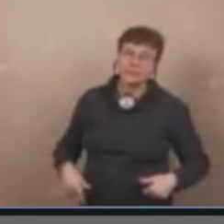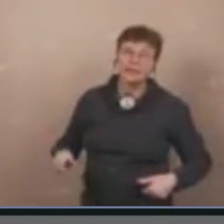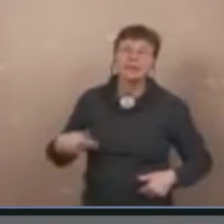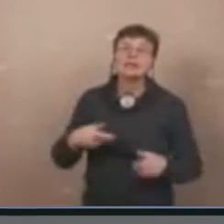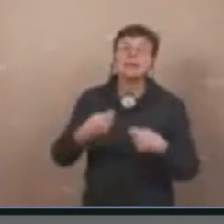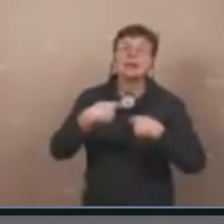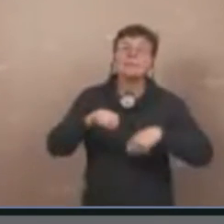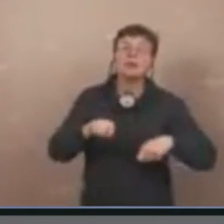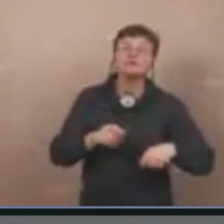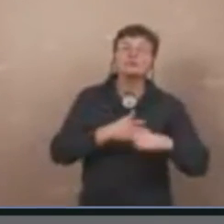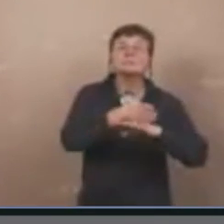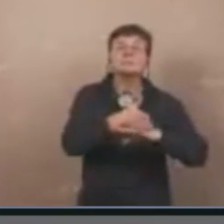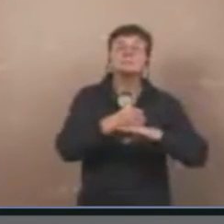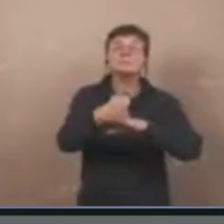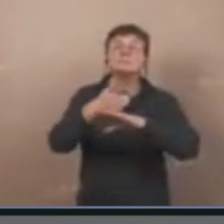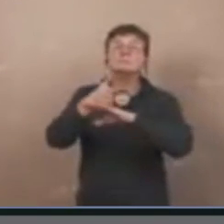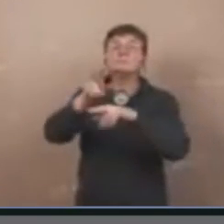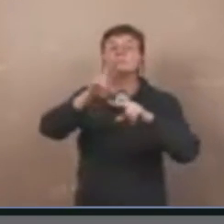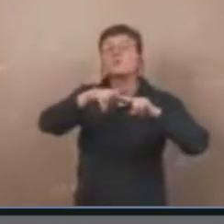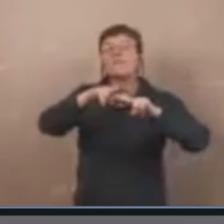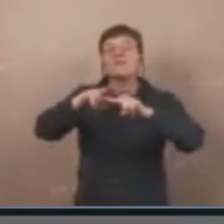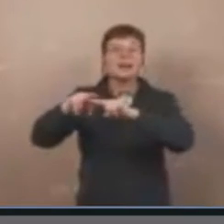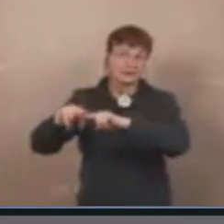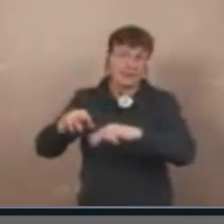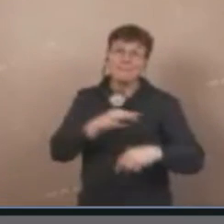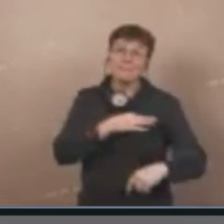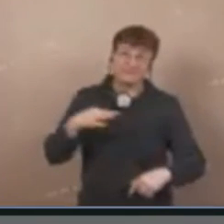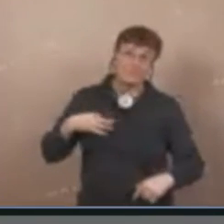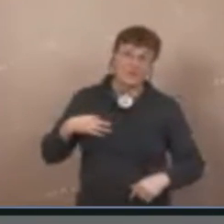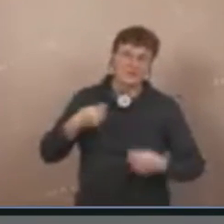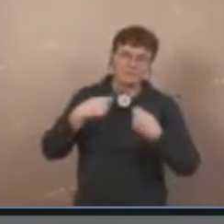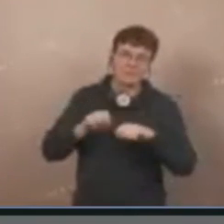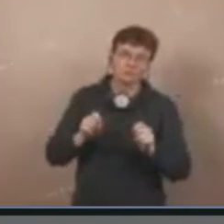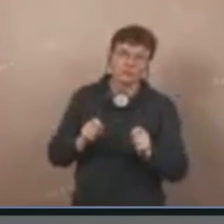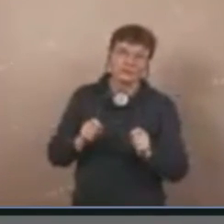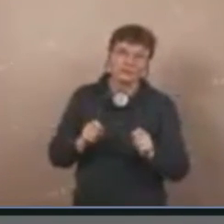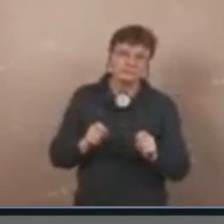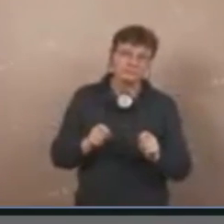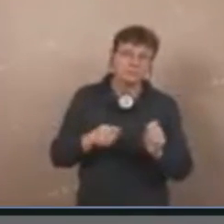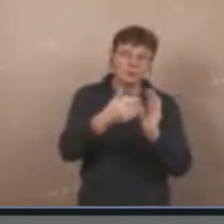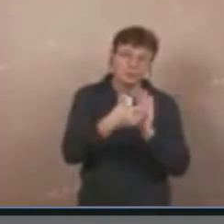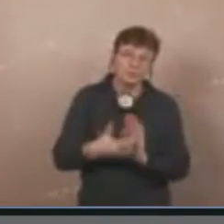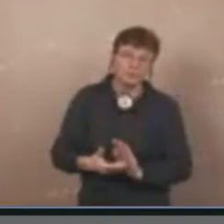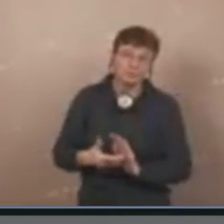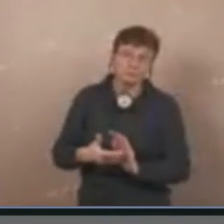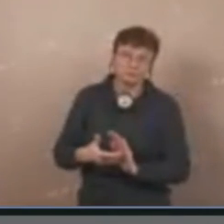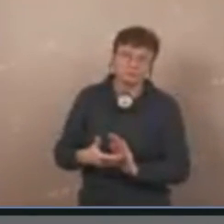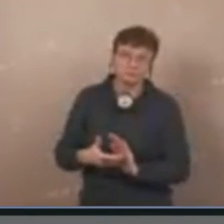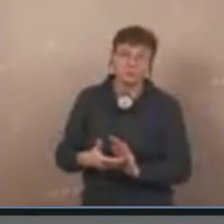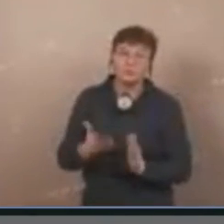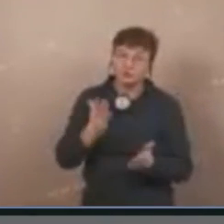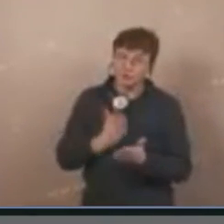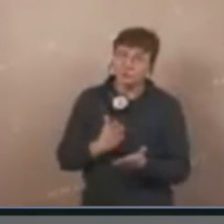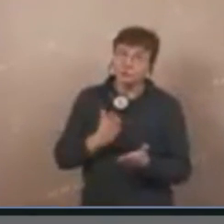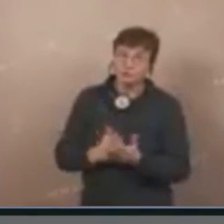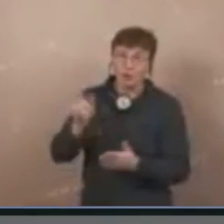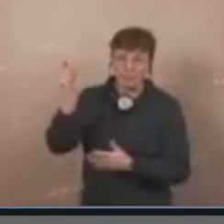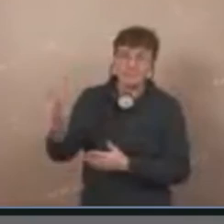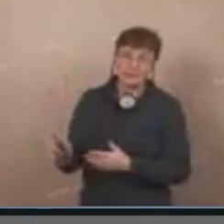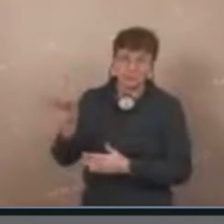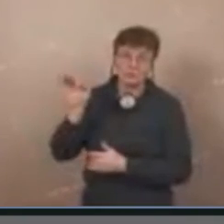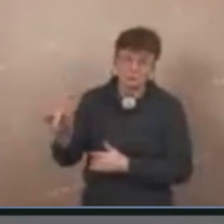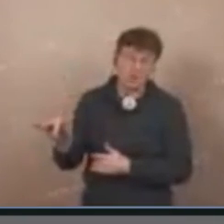von den Privat-Schanien wohl verstehen, für zu kontrollieren, eine zusätzliche Person, wir haben da schon, für zu kontrollieren, welche Schanien